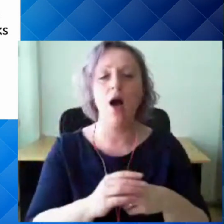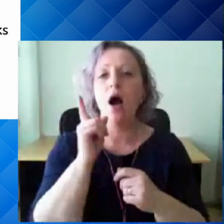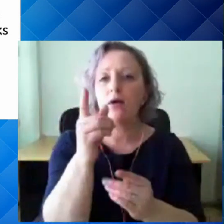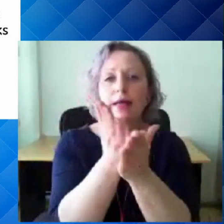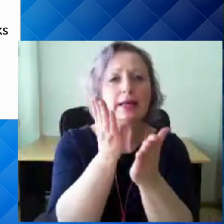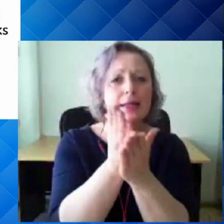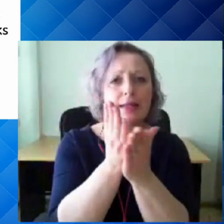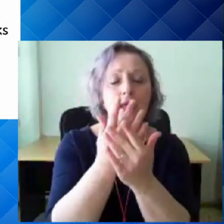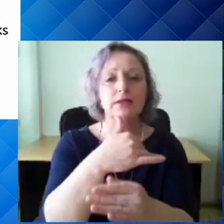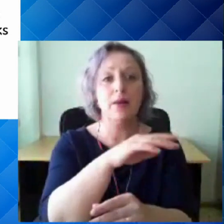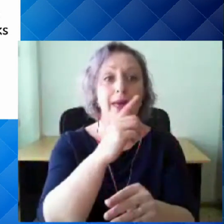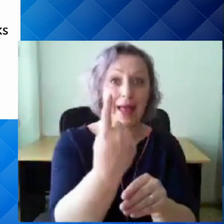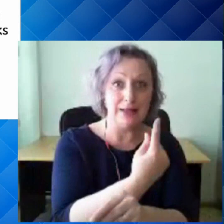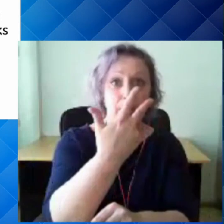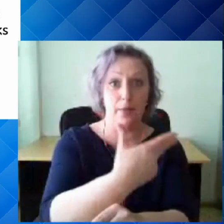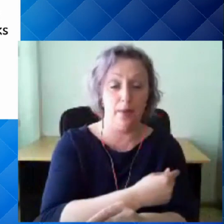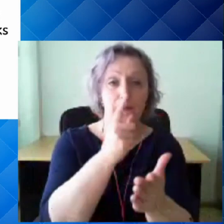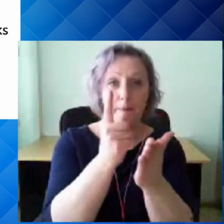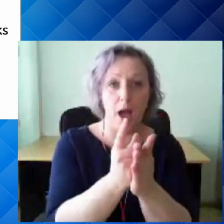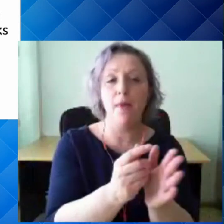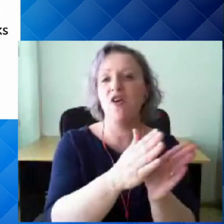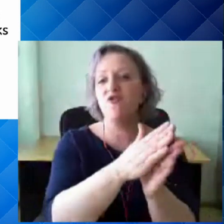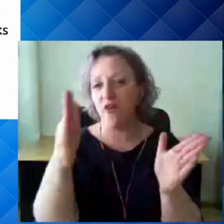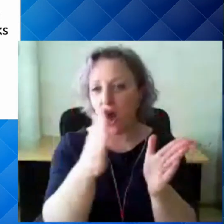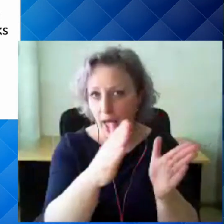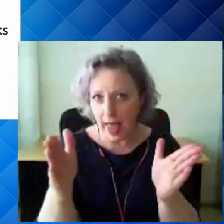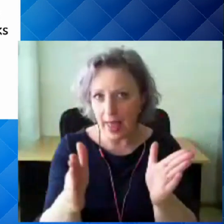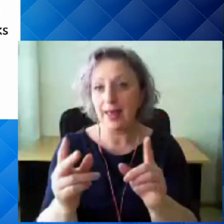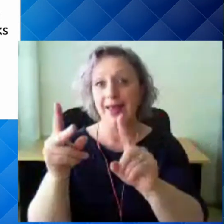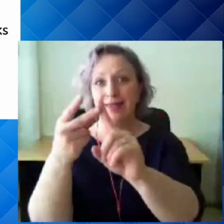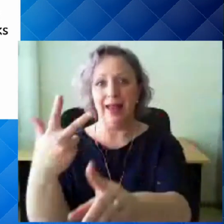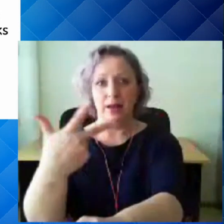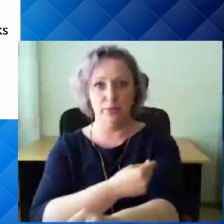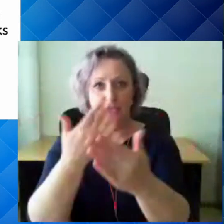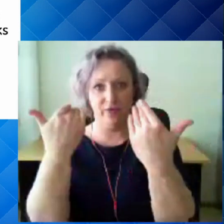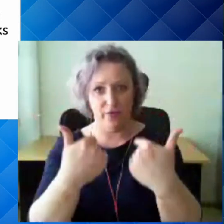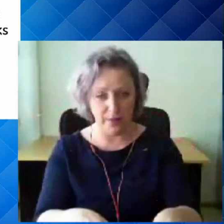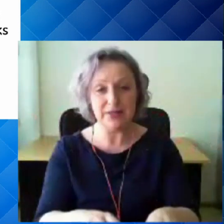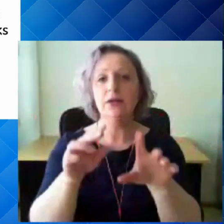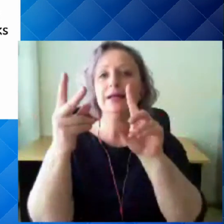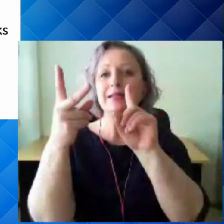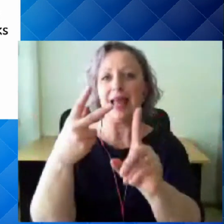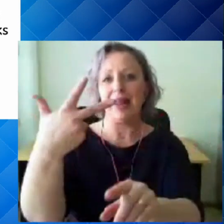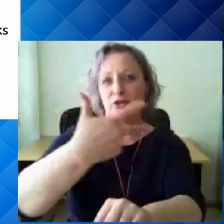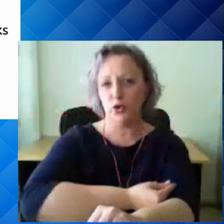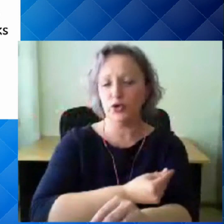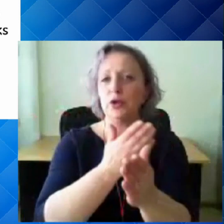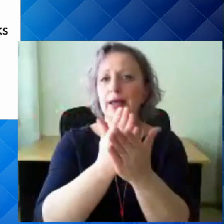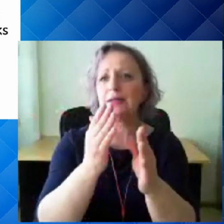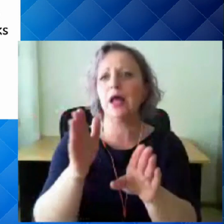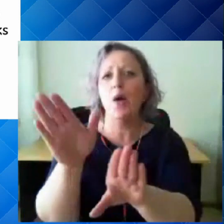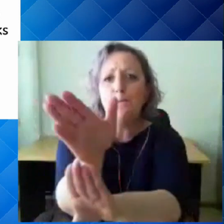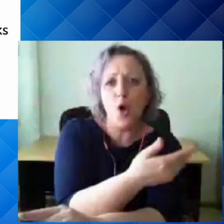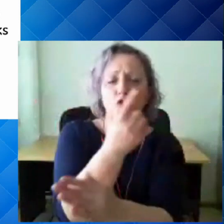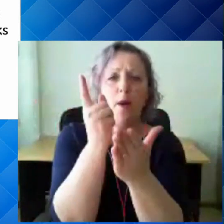me peame tegema esimese süsti, hoidma selle vahe ära, tegema teise süsti ja kindlasti teises süstis peab mööduma